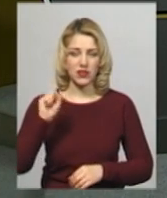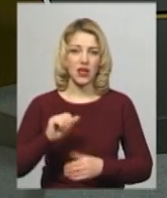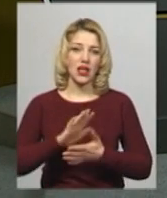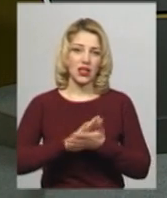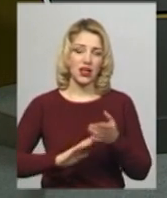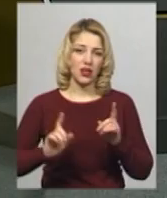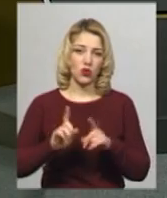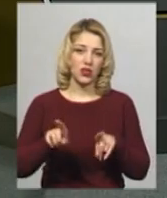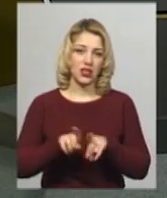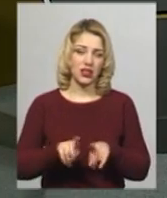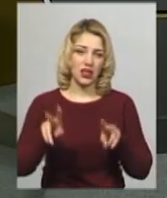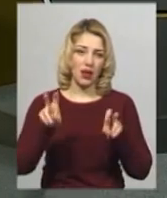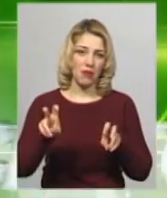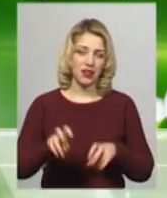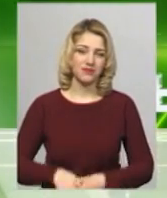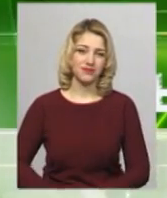коротко про такі теми.